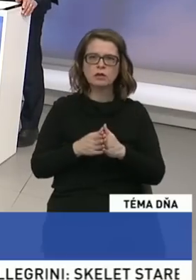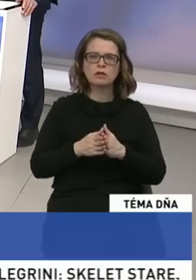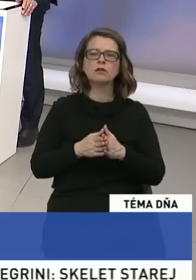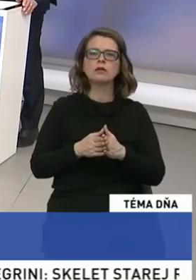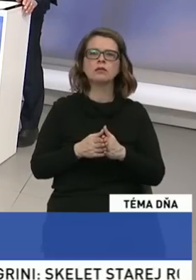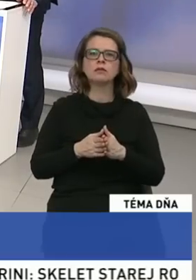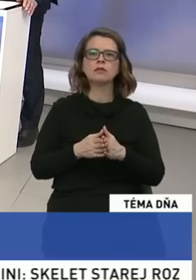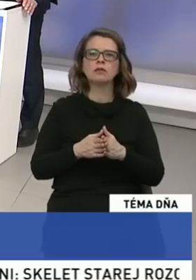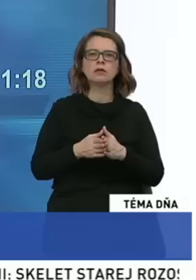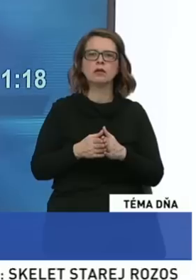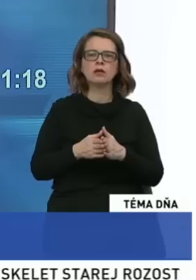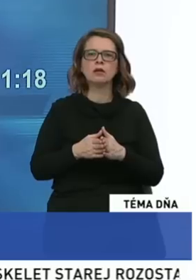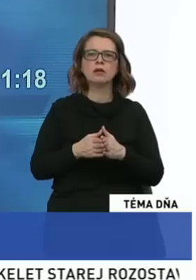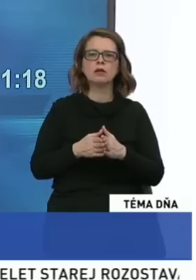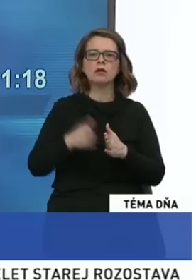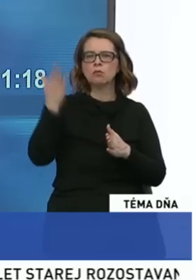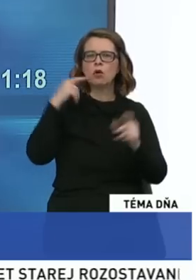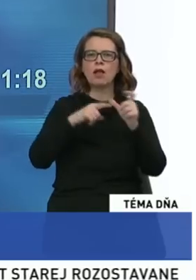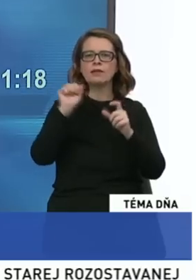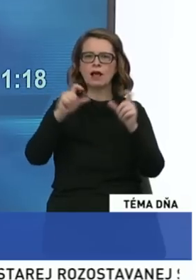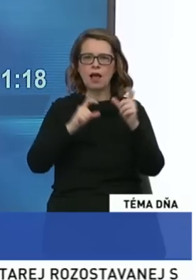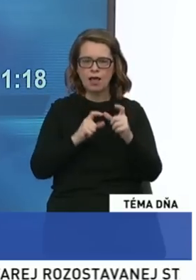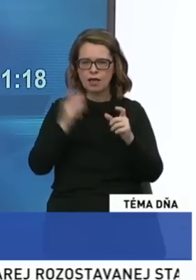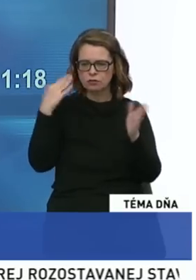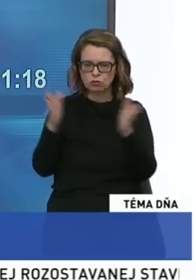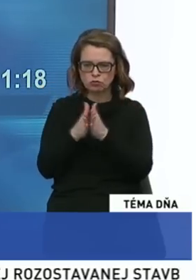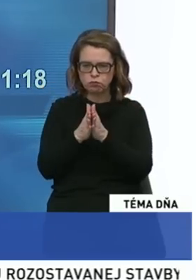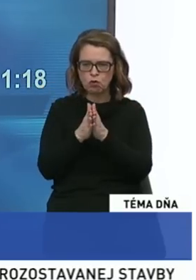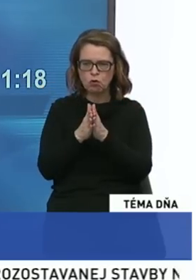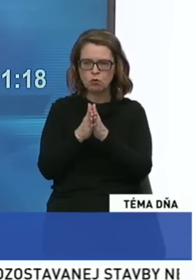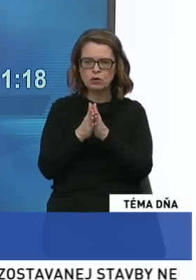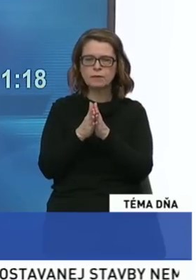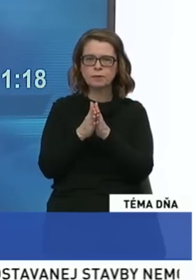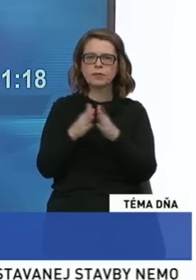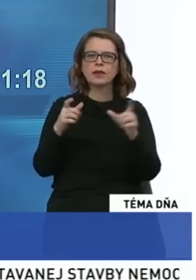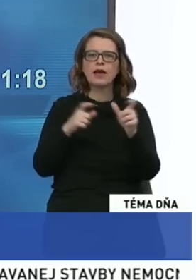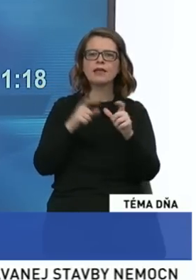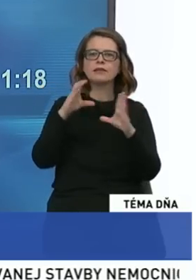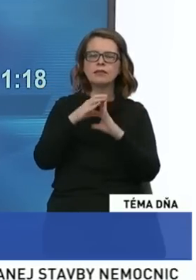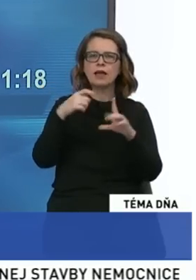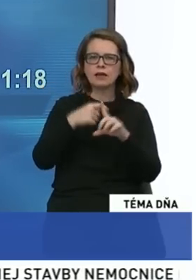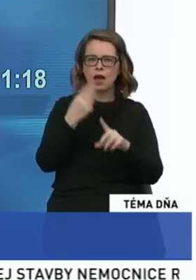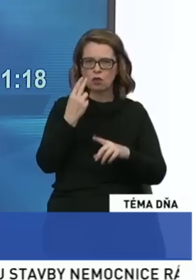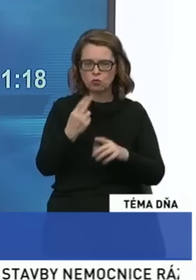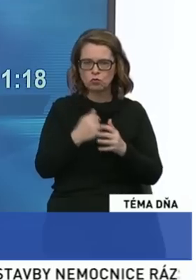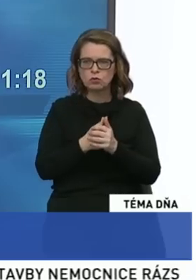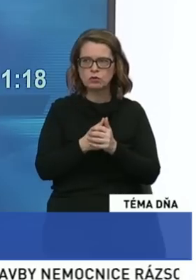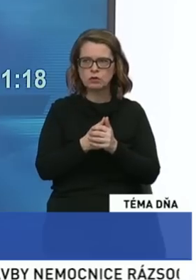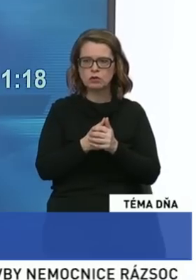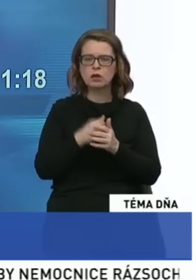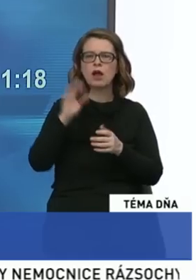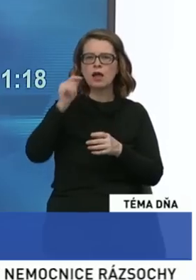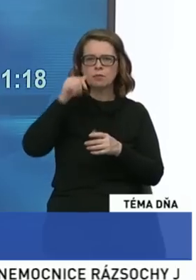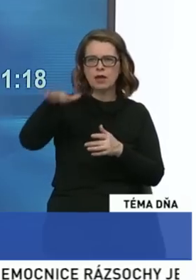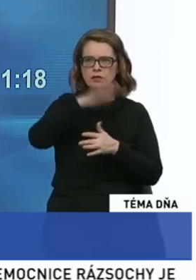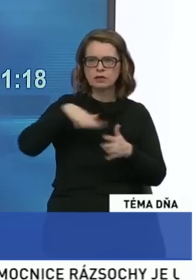spoločná vláda, z SAS, z SDKU, a vtedy myslím, že aj z niektorých z maďarských